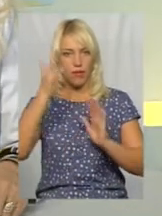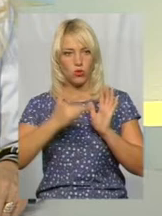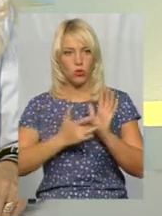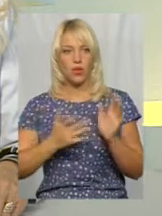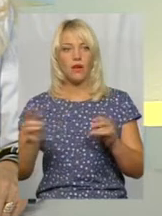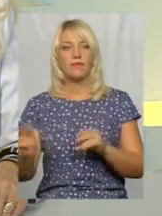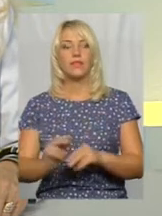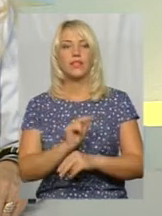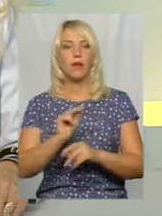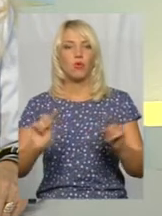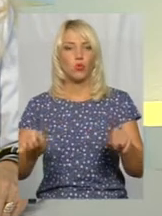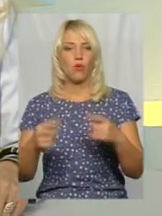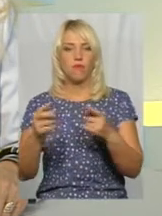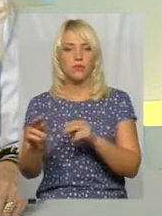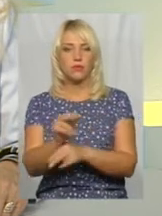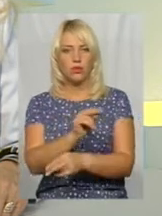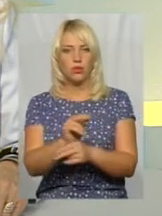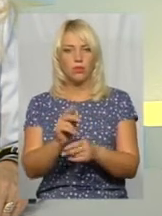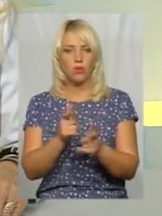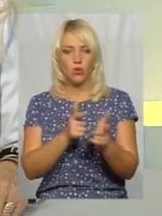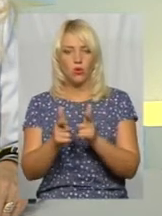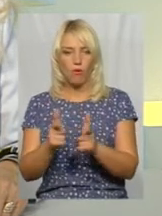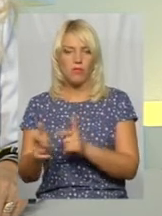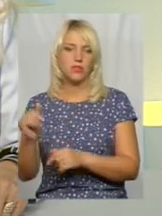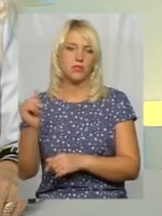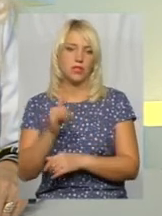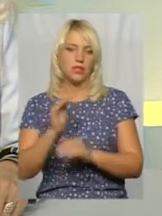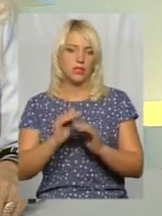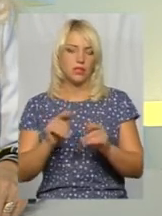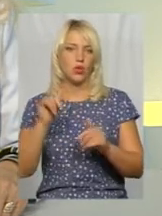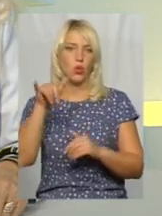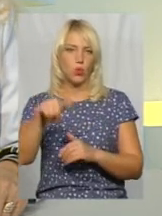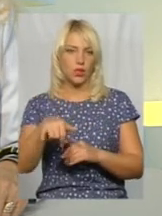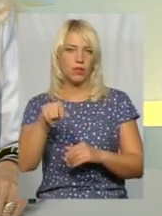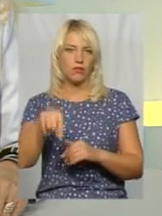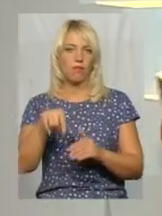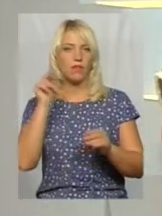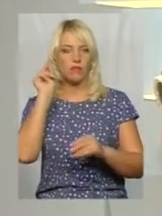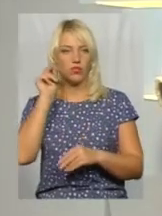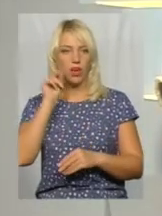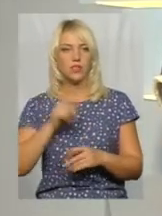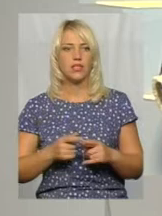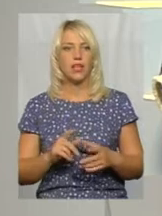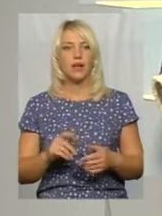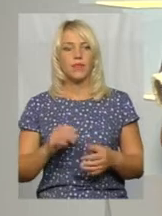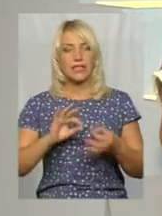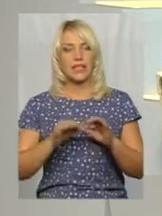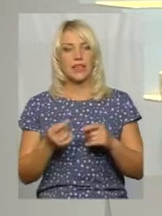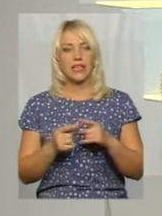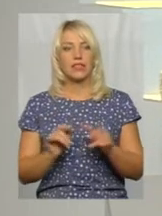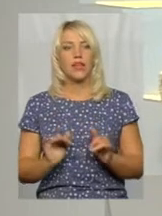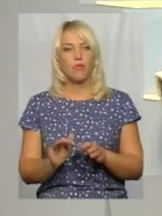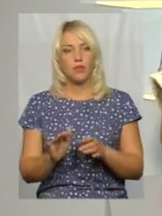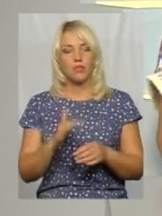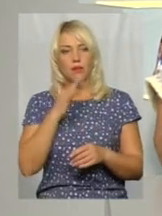Відремонтовані, підготовлені, діти сьогодні в них навчаються. Складний взагалі цей процес? Багато